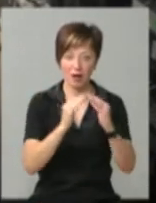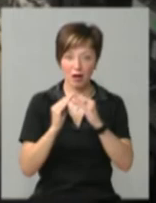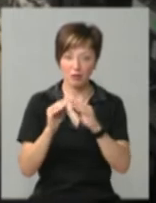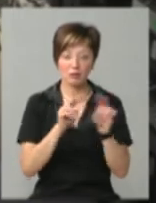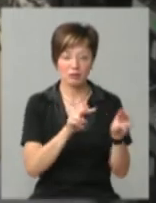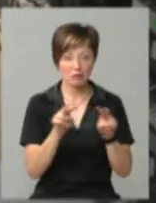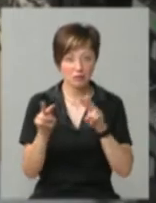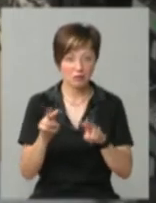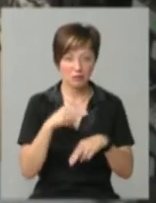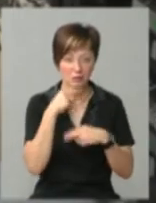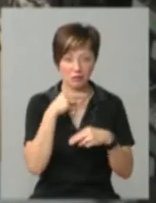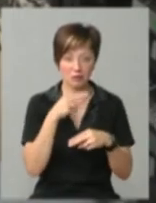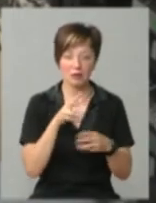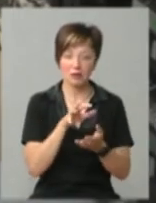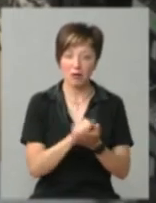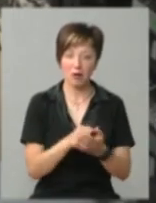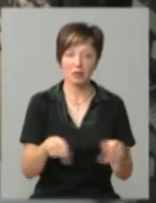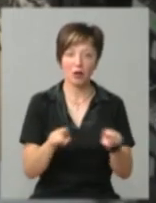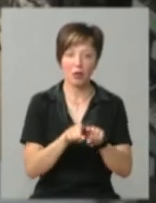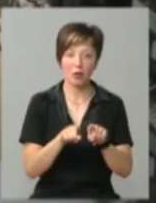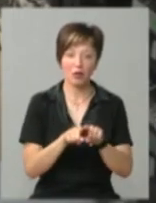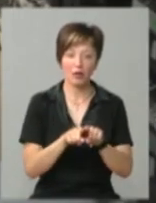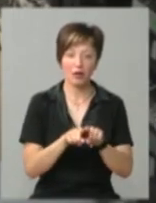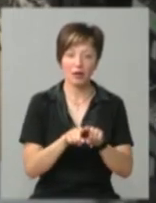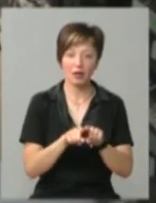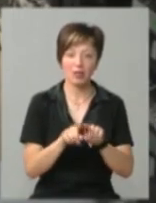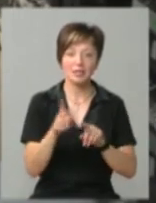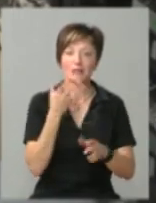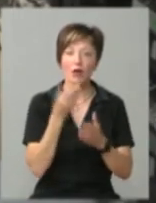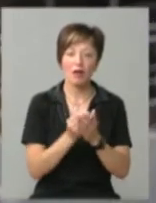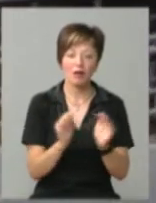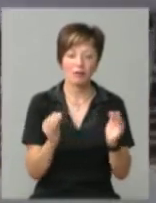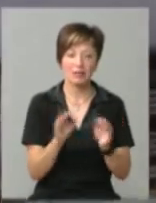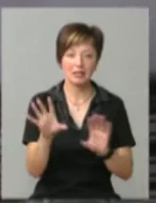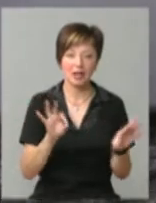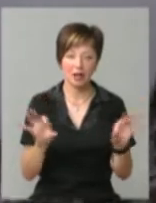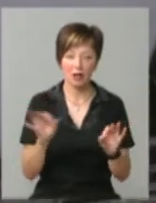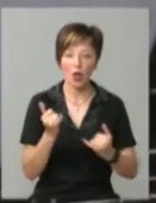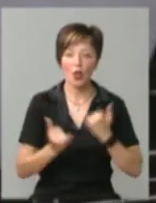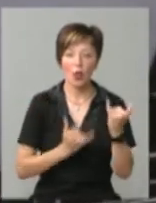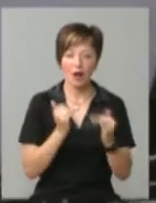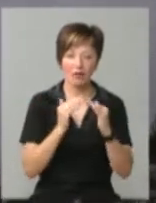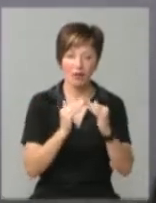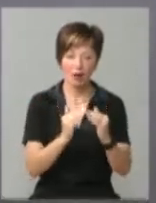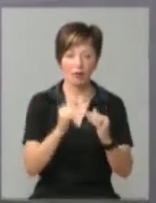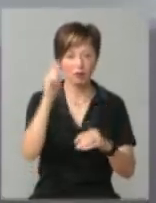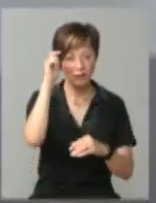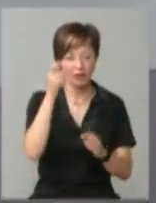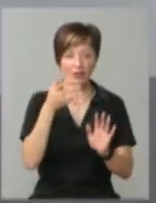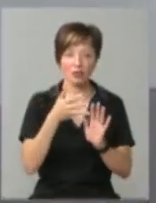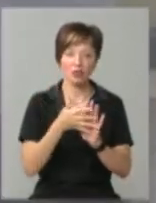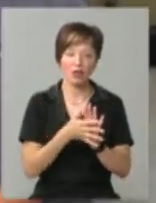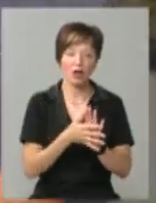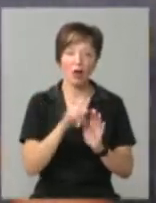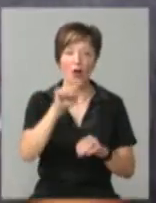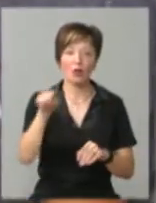цим слідкуємо. Ми займаємося такою, можна сказати, своєю селекцією невеличкою. На догляд своєї мініферми Роман Єфименко витрачає